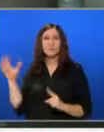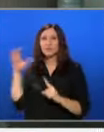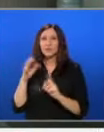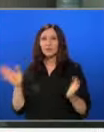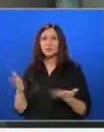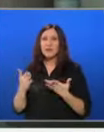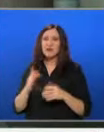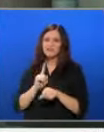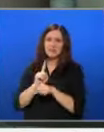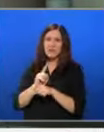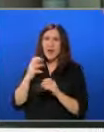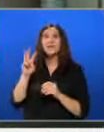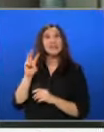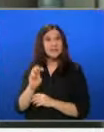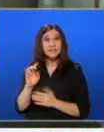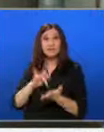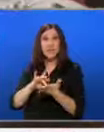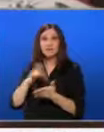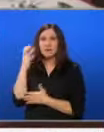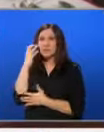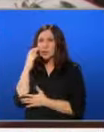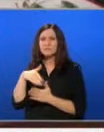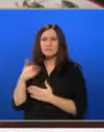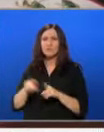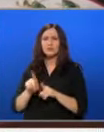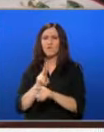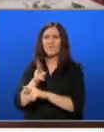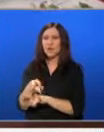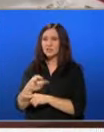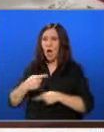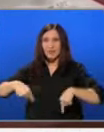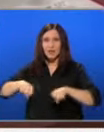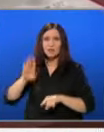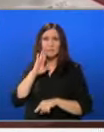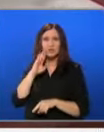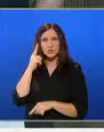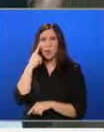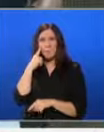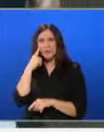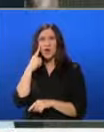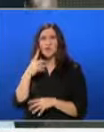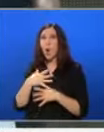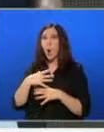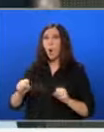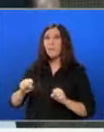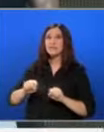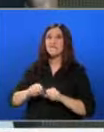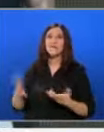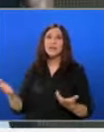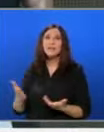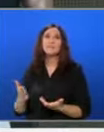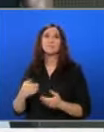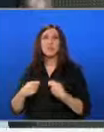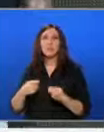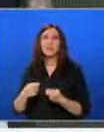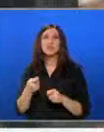Нападението става около 11.30 часа в центъра на Бургас. След като влязе в ателието, мъж е опитал да обезвреди продавачката, като произвел изстрел с електрошок.